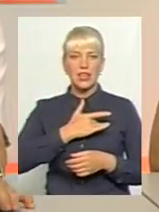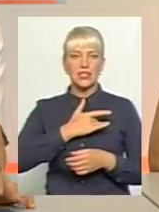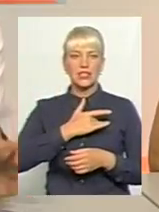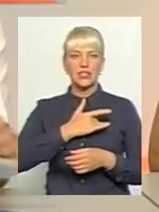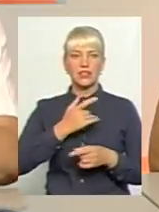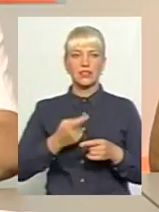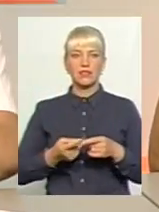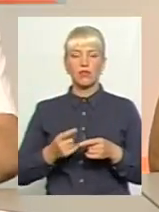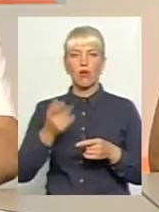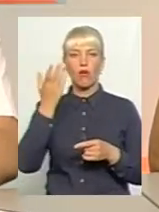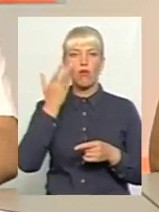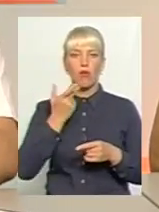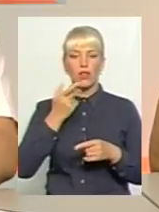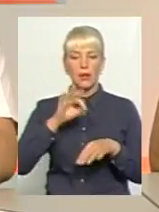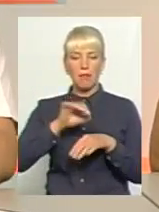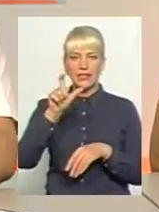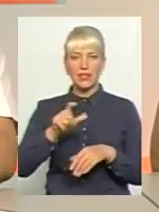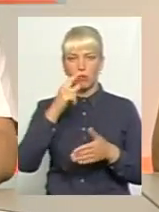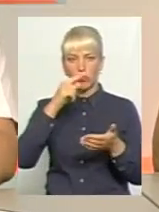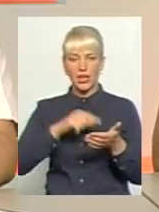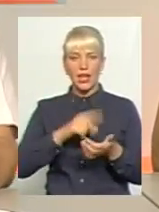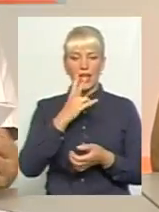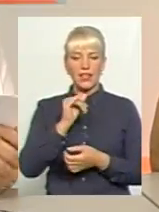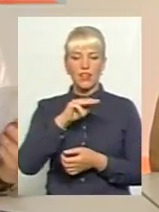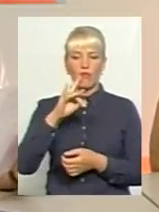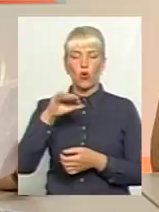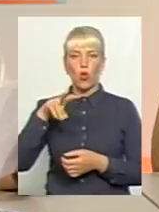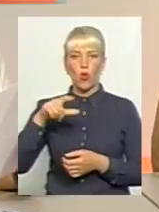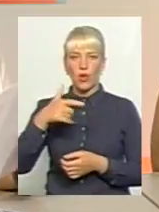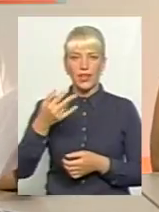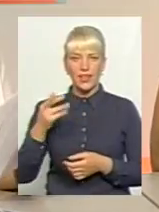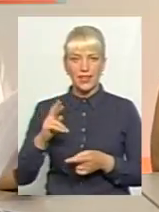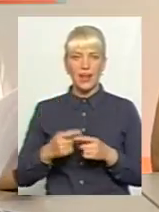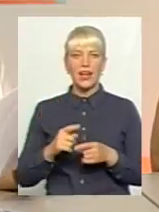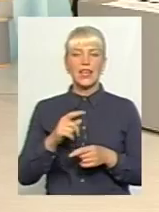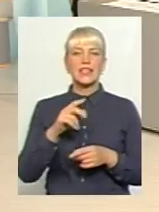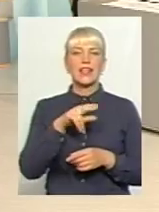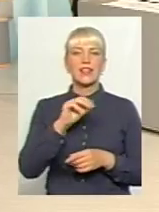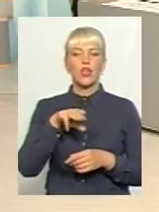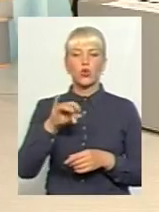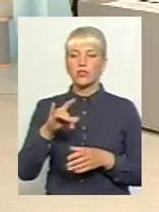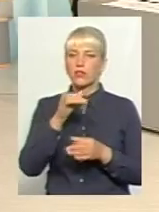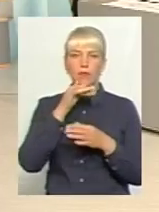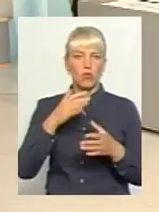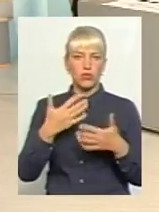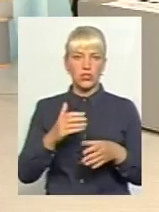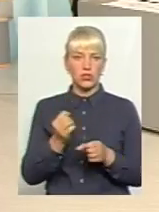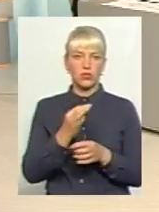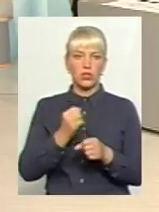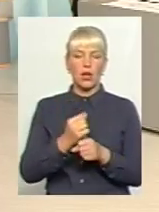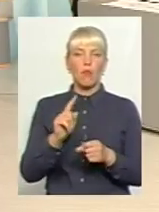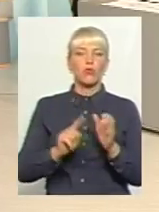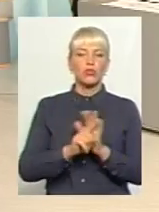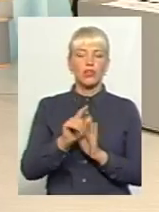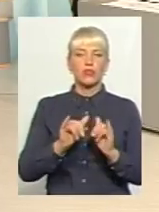ну, коли пацієнт потрапляє з нефрології в життоксікацію, до нього нефролог нічого не має. Бо починаються розвиватися супутні